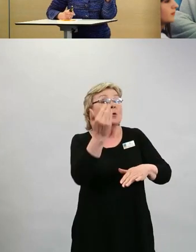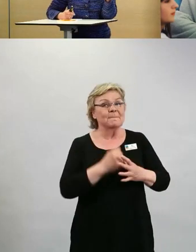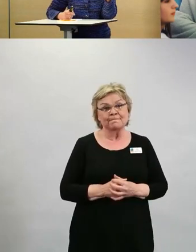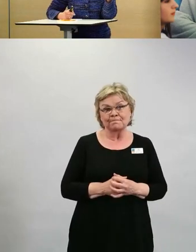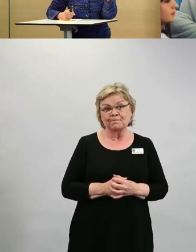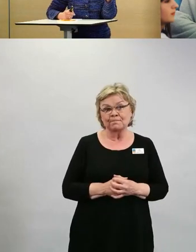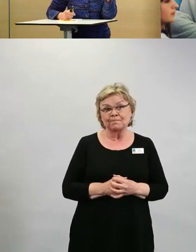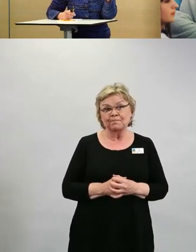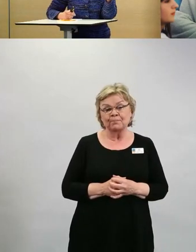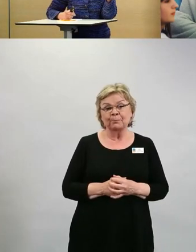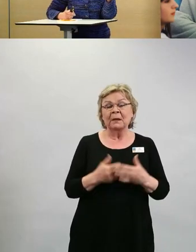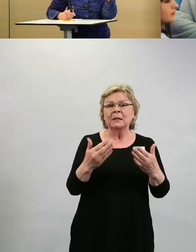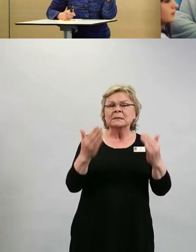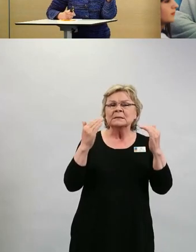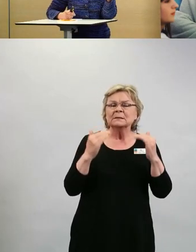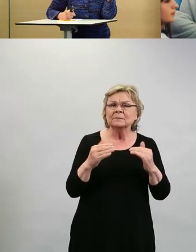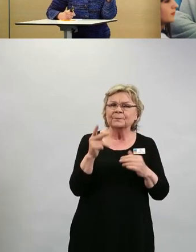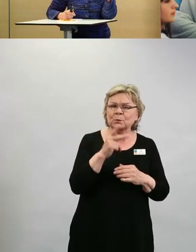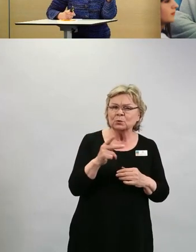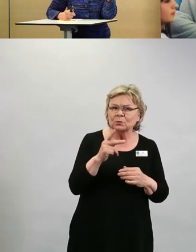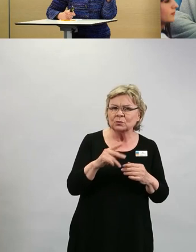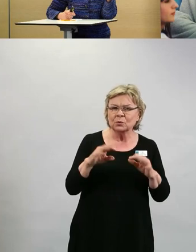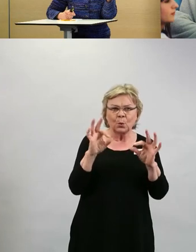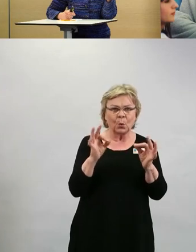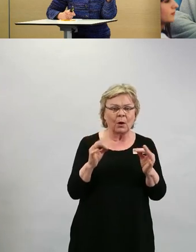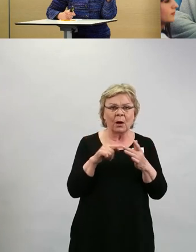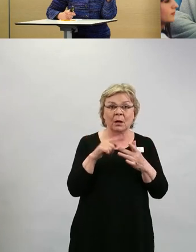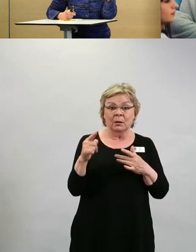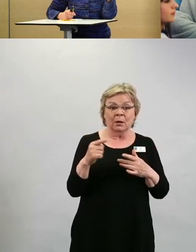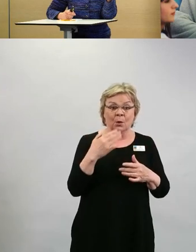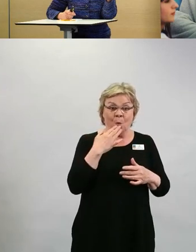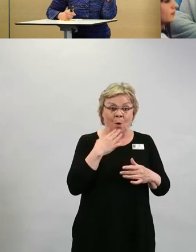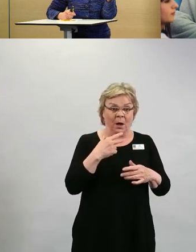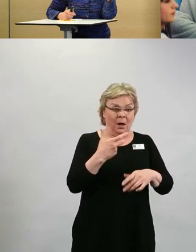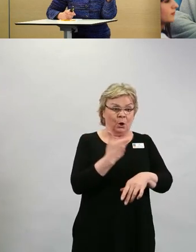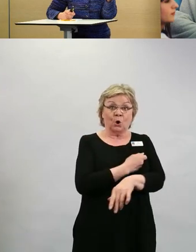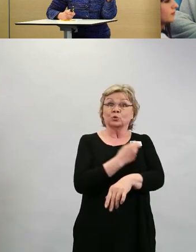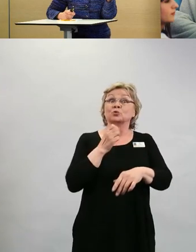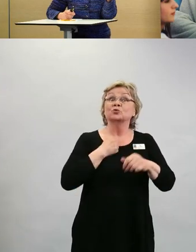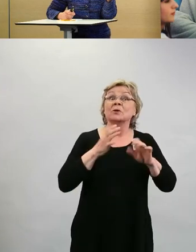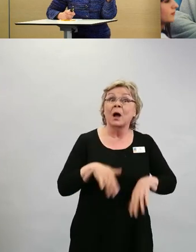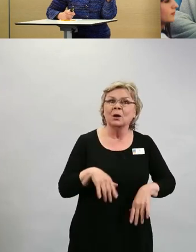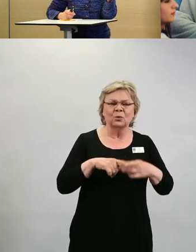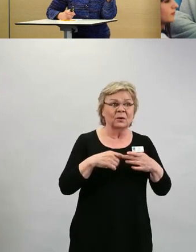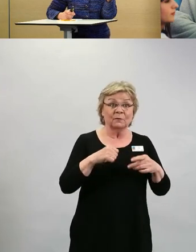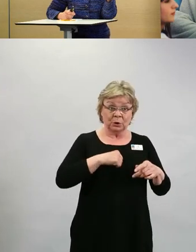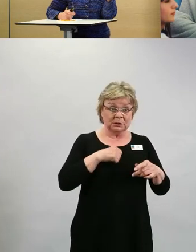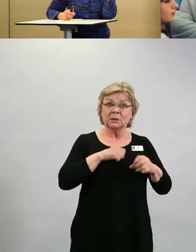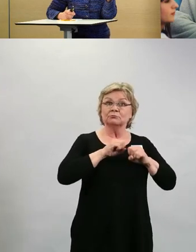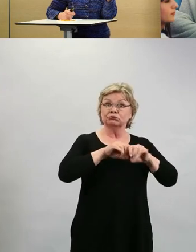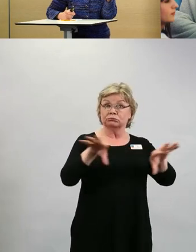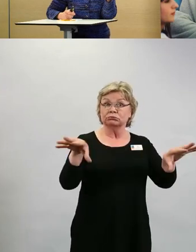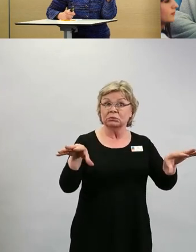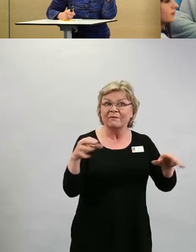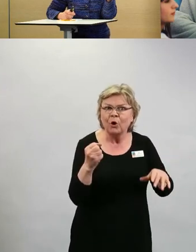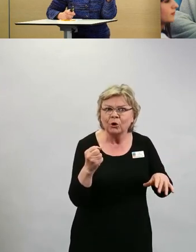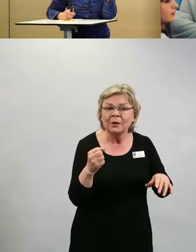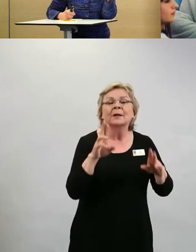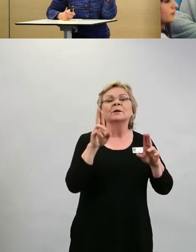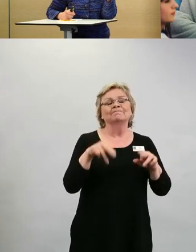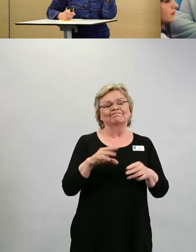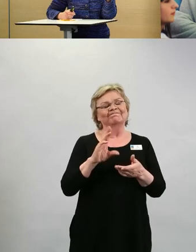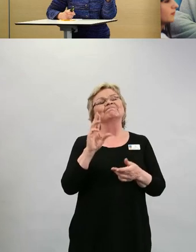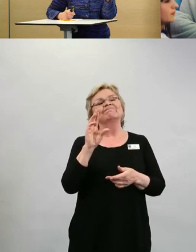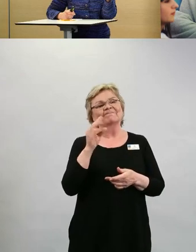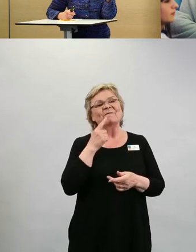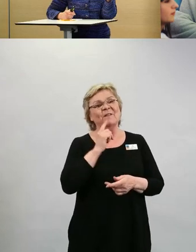Sitten oli kysymys siitä, että voiko rokotettu henkilö levittää koronavirusta muihin. Kyllä näin on, että varsinkin